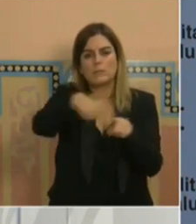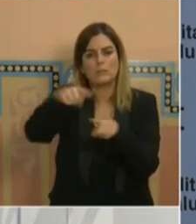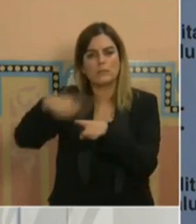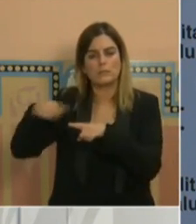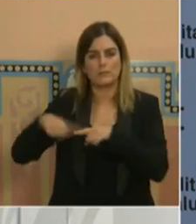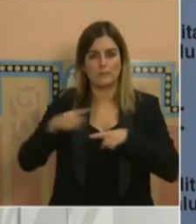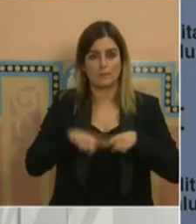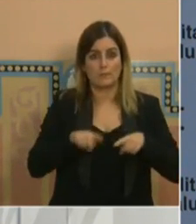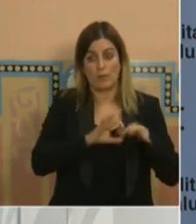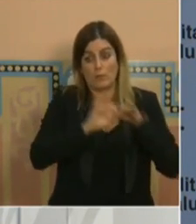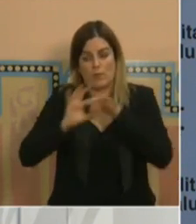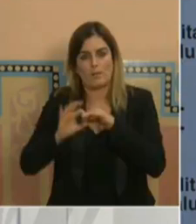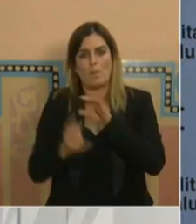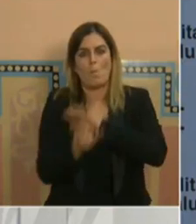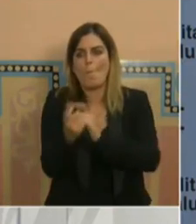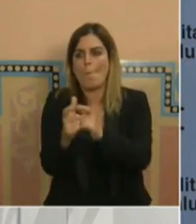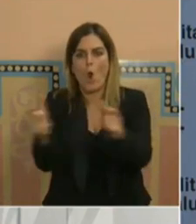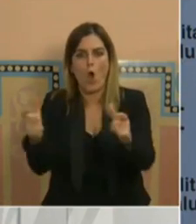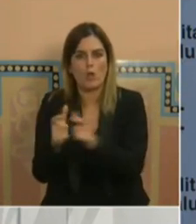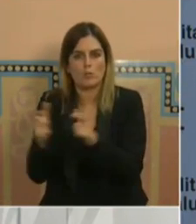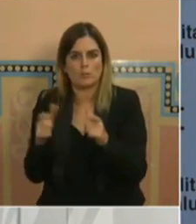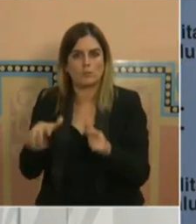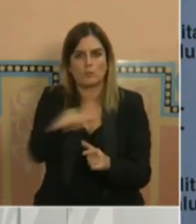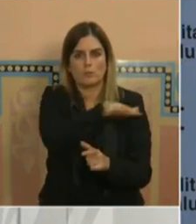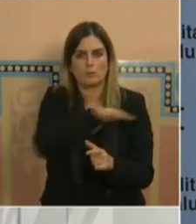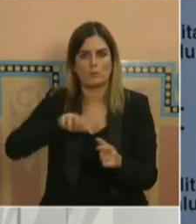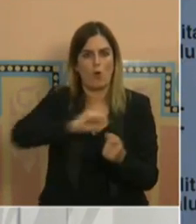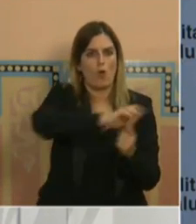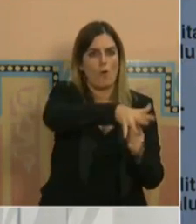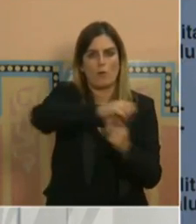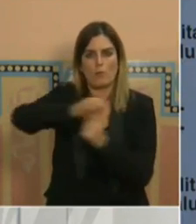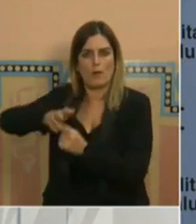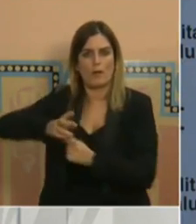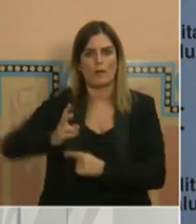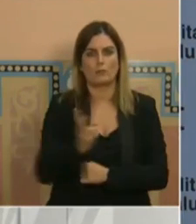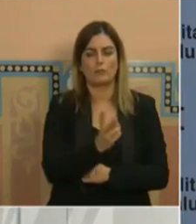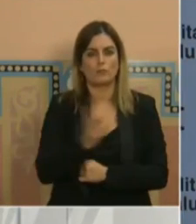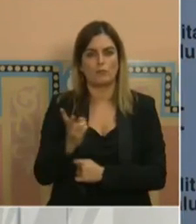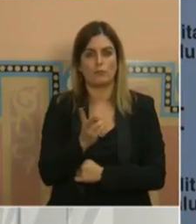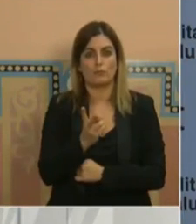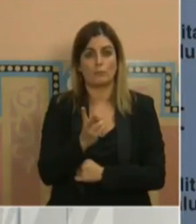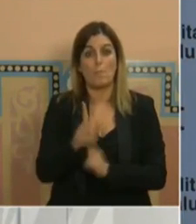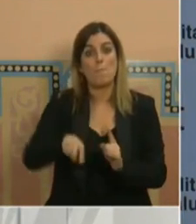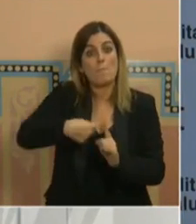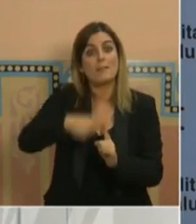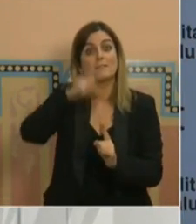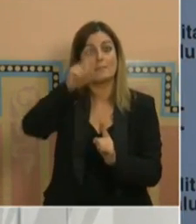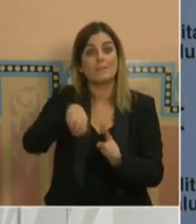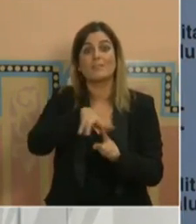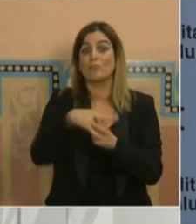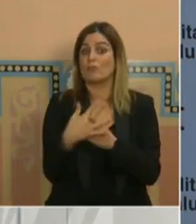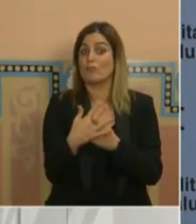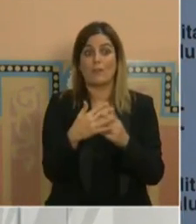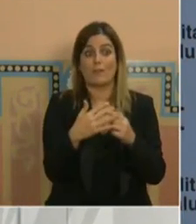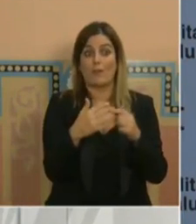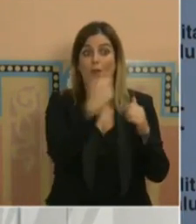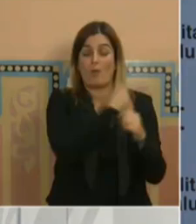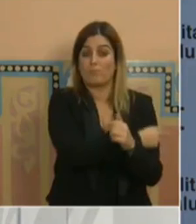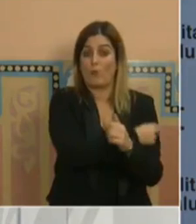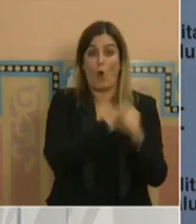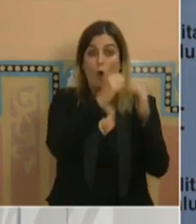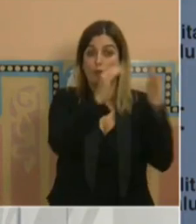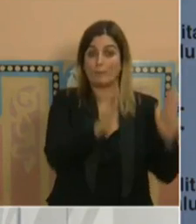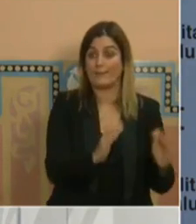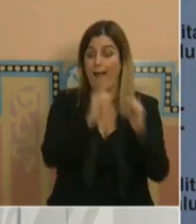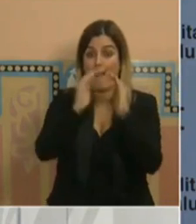respecte als brots que s'han anat derivant a les dues comarques, veient també que la situació assistencial en